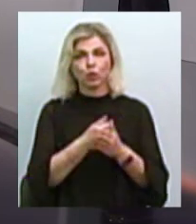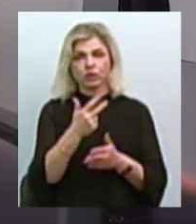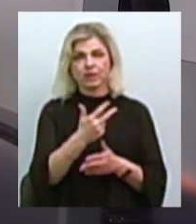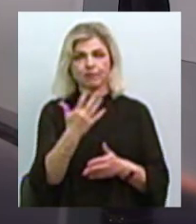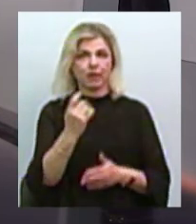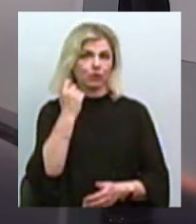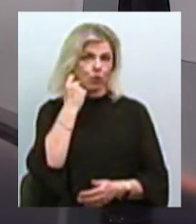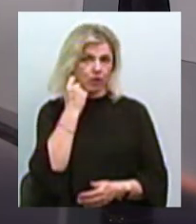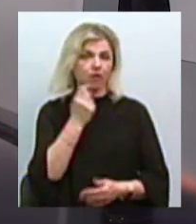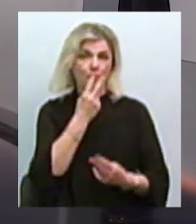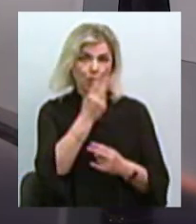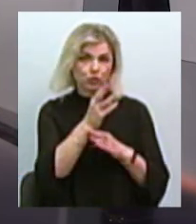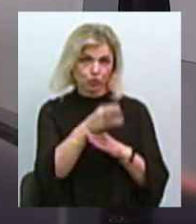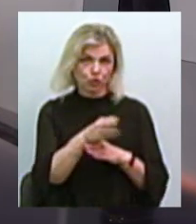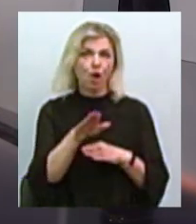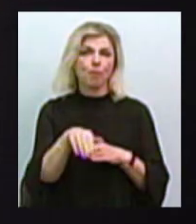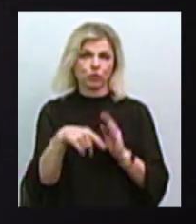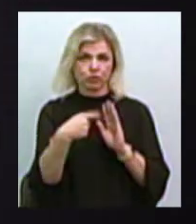Подивимо сюжет, і потім будуть запитання. Будь ласка.